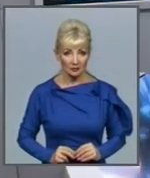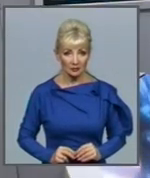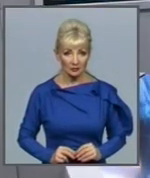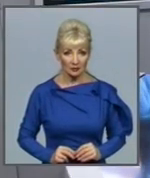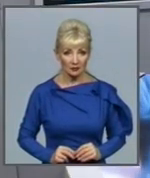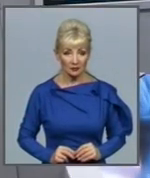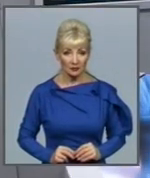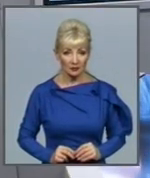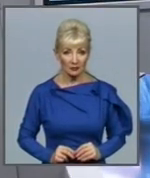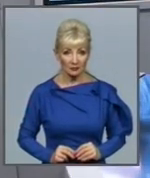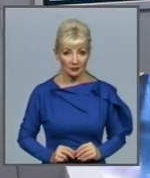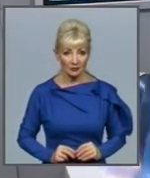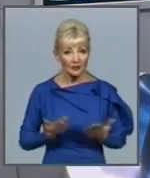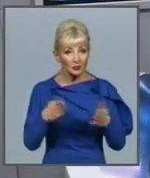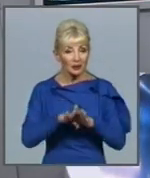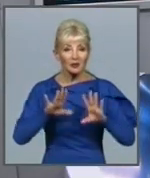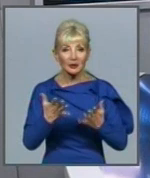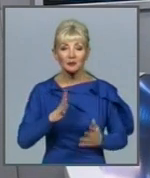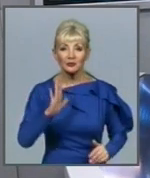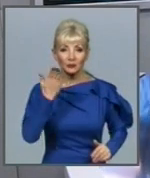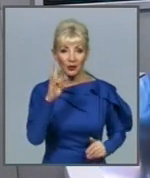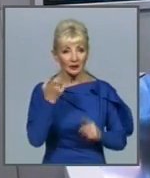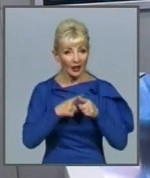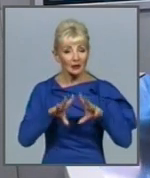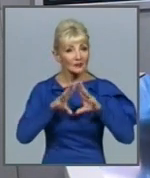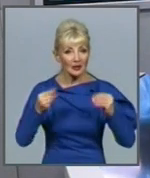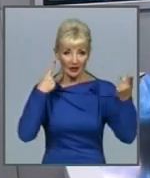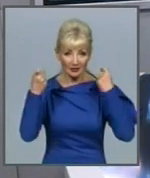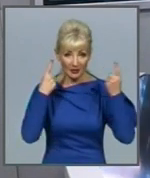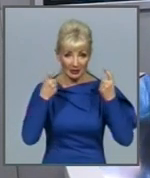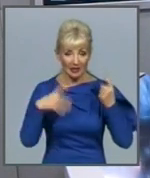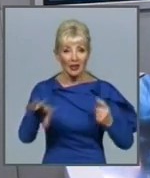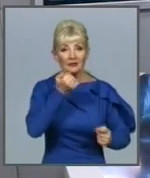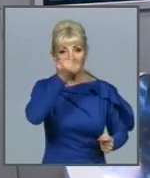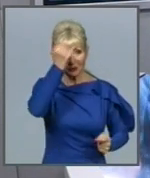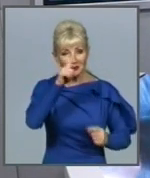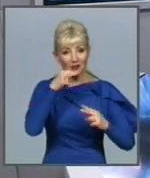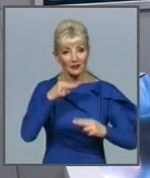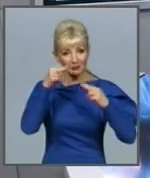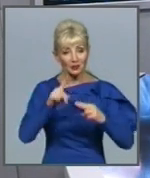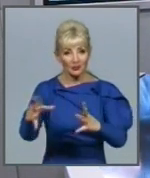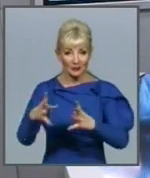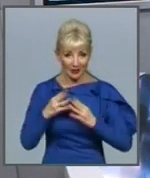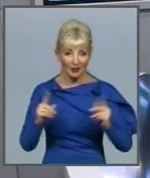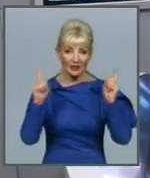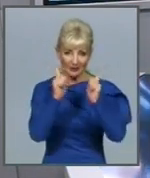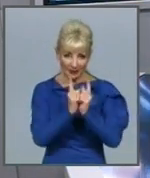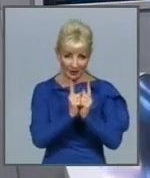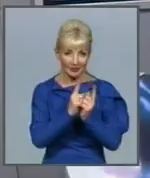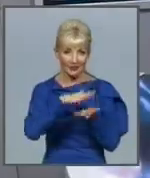Ось такими на події був вівторок. На цьому в мене вся інформація. Всім дякую за увагу і за те, що ви з нами. Зустрінемось у наступних ефірах.